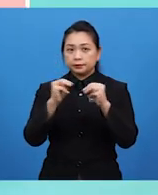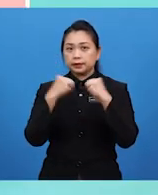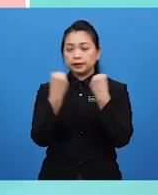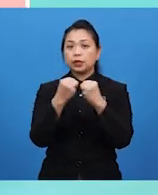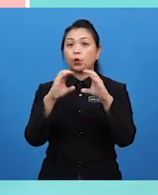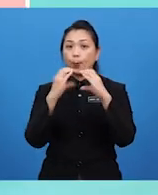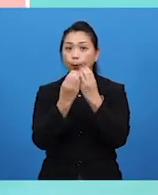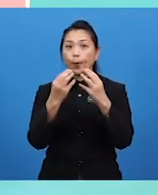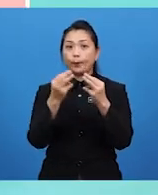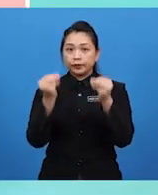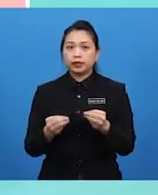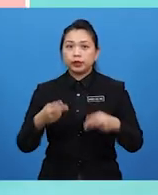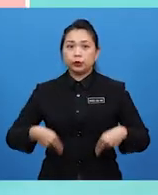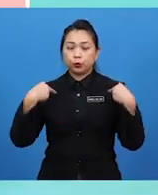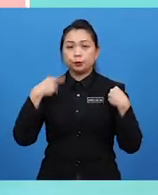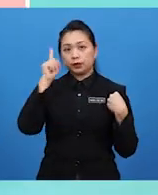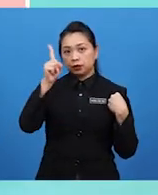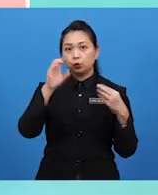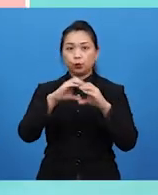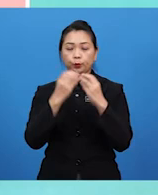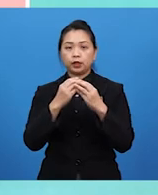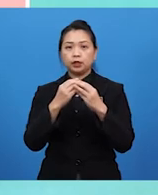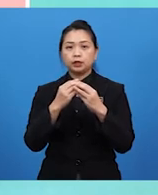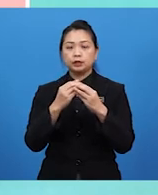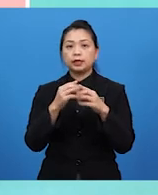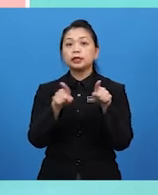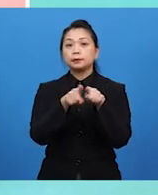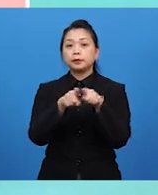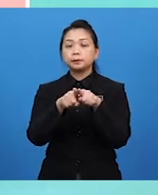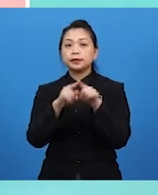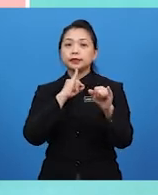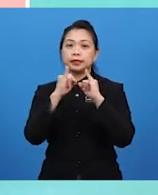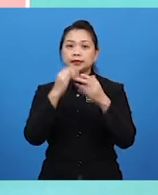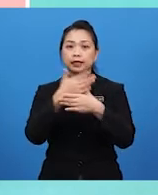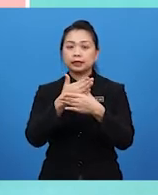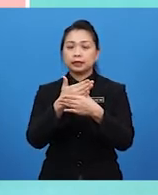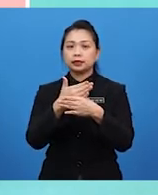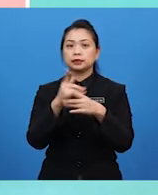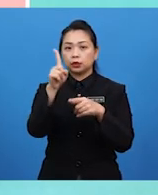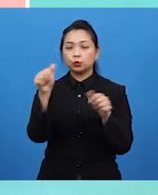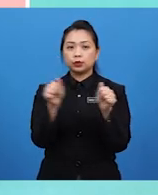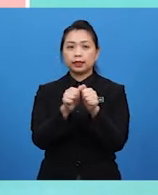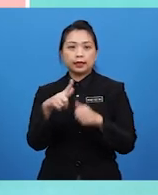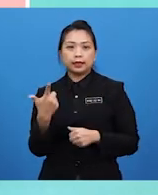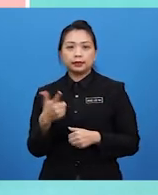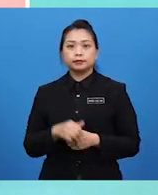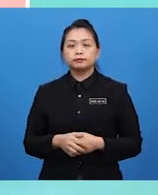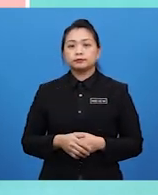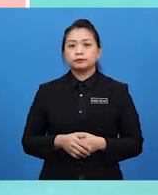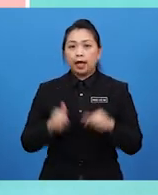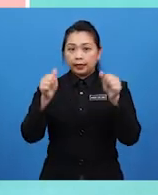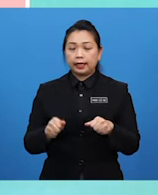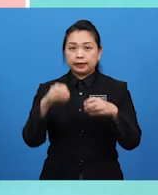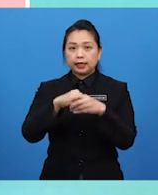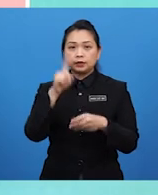kelompok manusia yang hidup dalam satu kumpulan yang saling berinteraksi antara satu sama lain. ahli-ahli dalam sebuah masyarakat